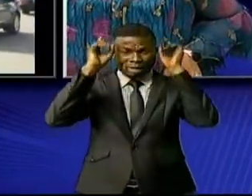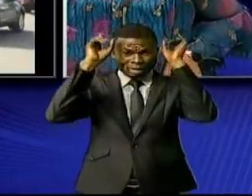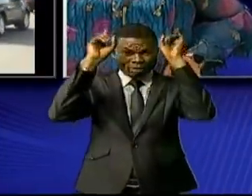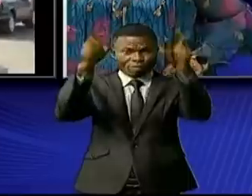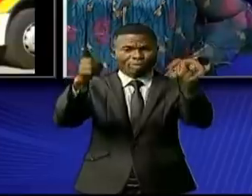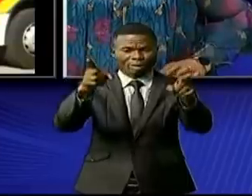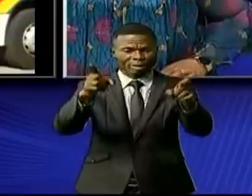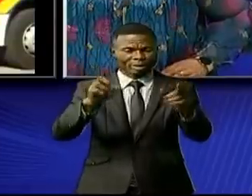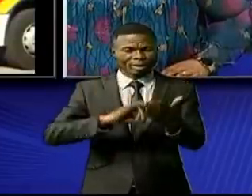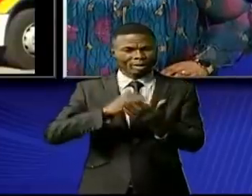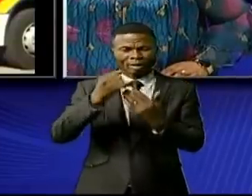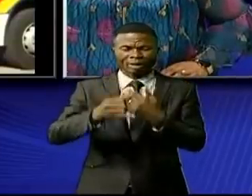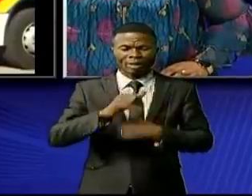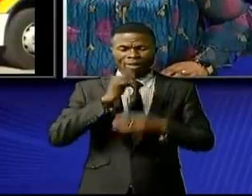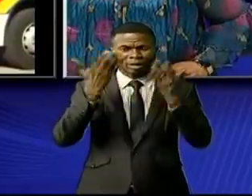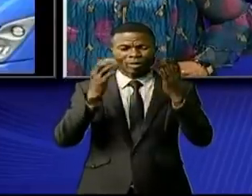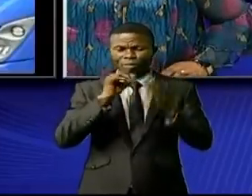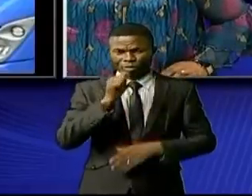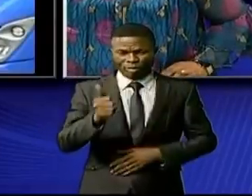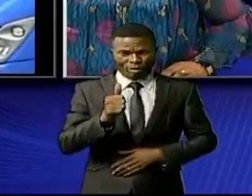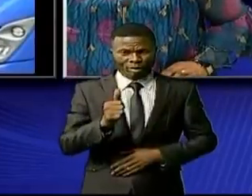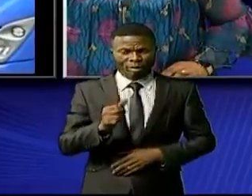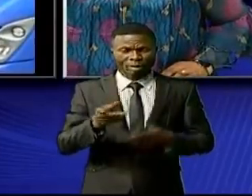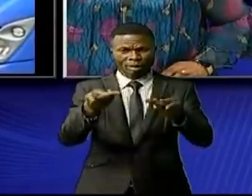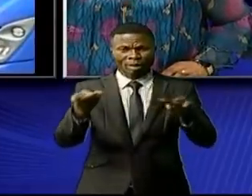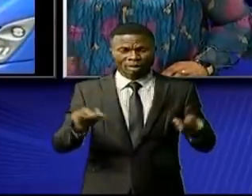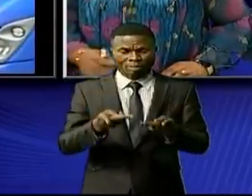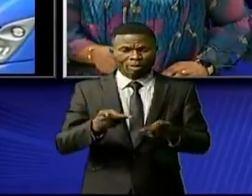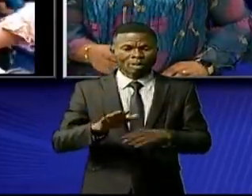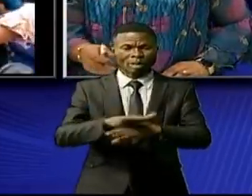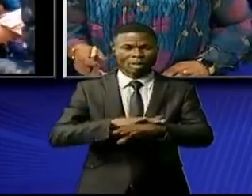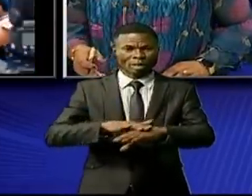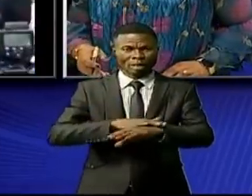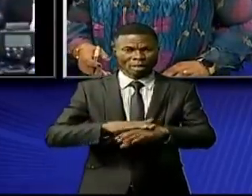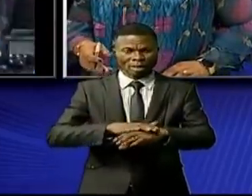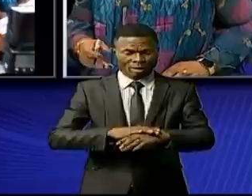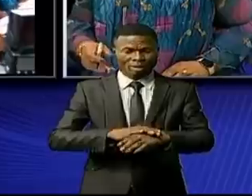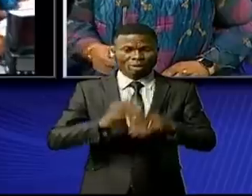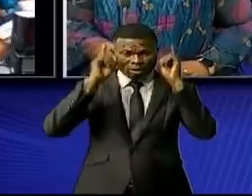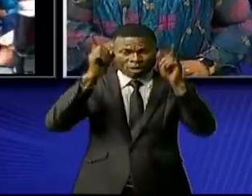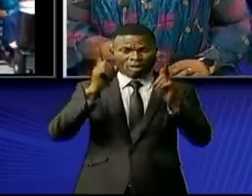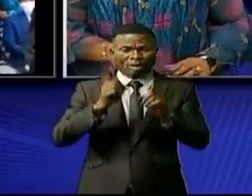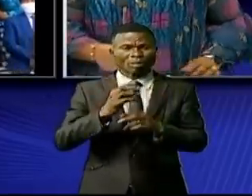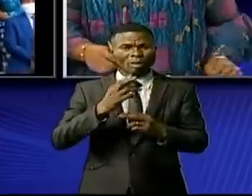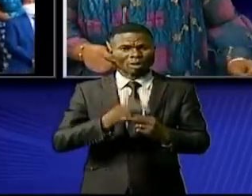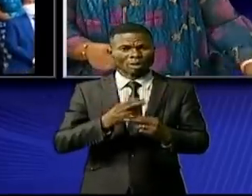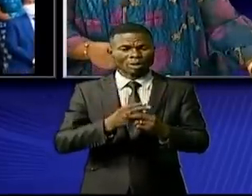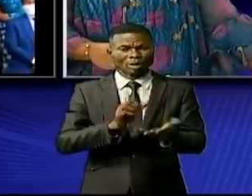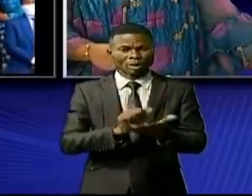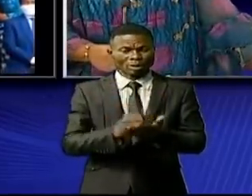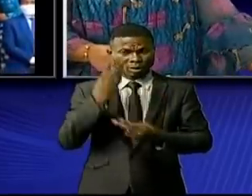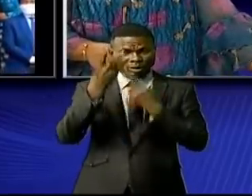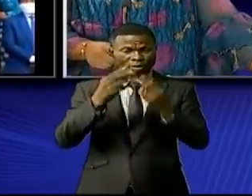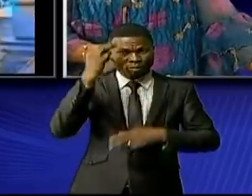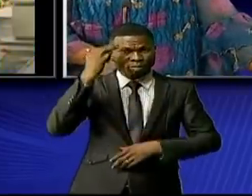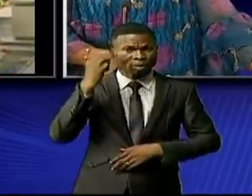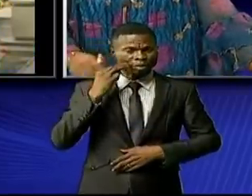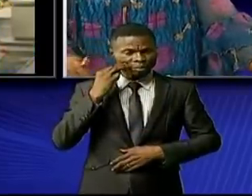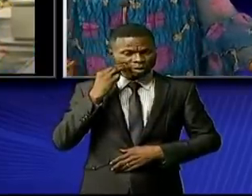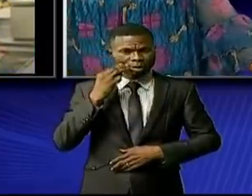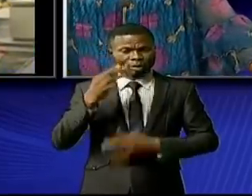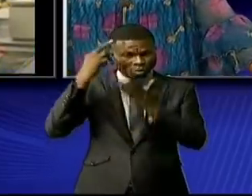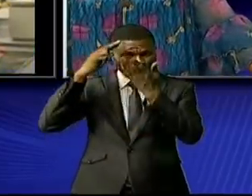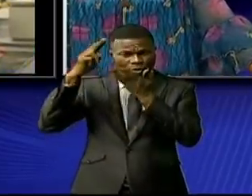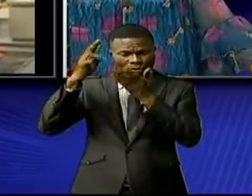du projet Transacademia. La place de la gare où seront stockés ces bus ont reçu la visite du ministre de tutelle en